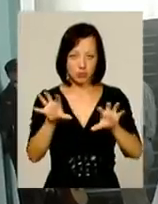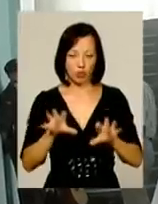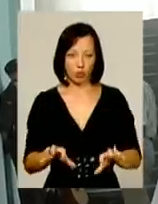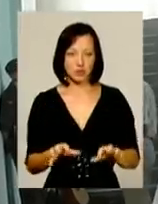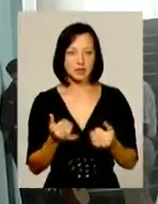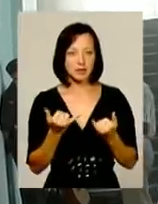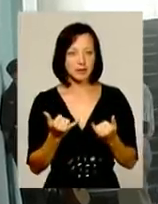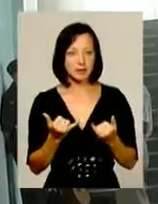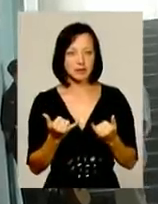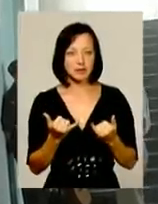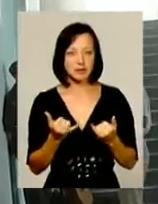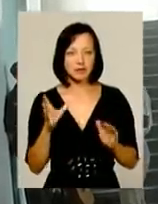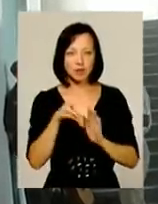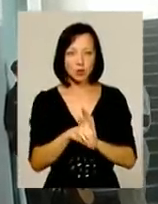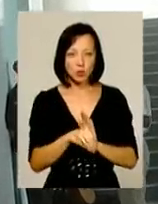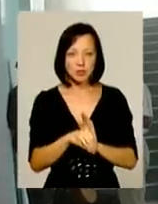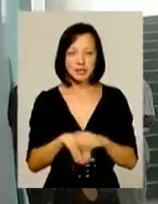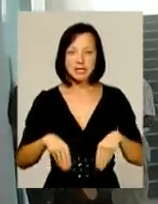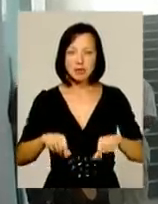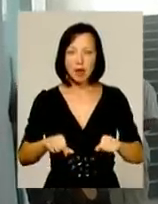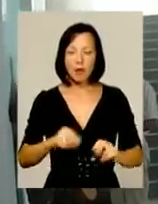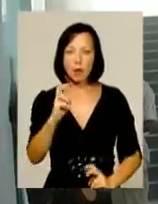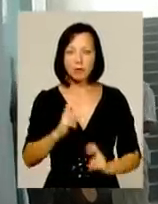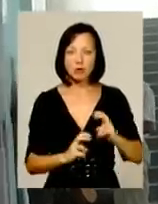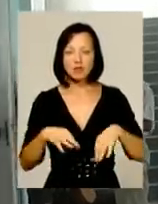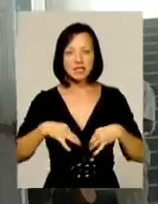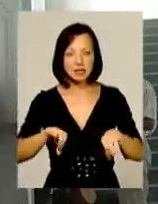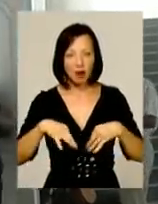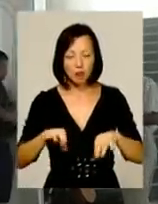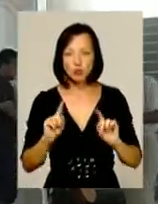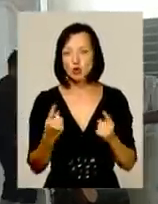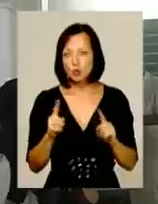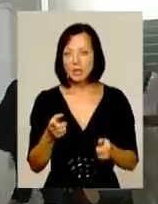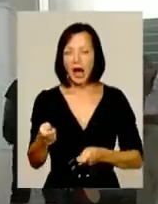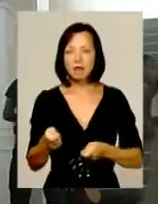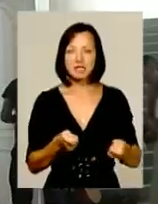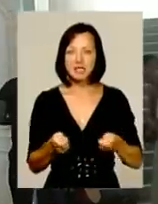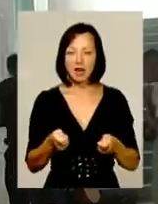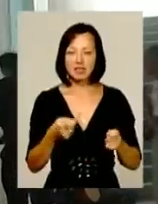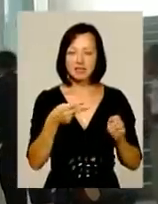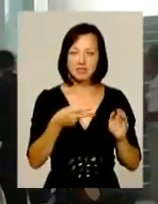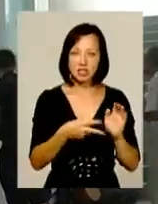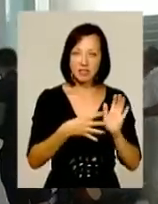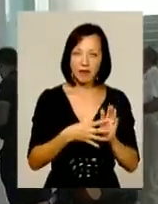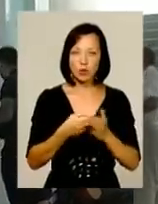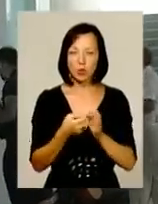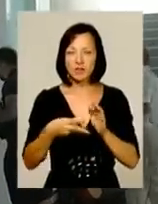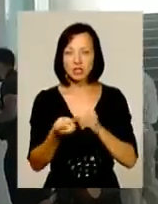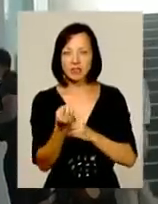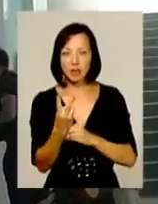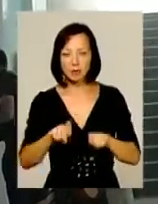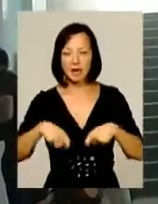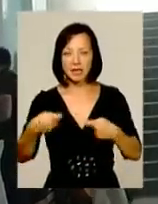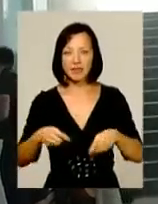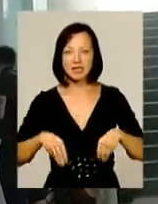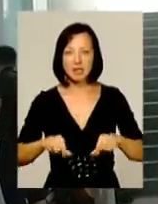Дані землі відносяться до земель правомисловості транспорту, а чомусь адміністрація з 9 по 12 рік передавала їх як